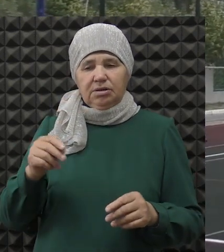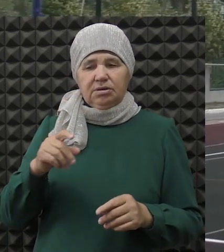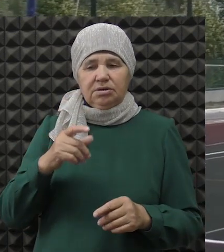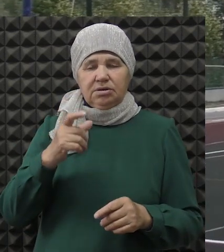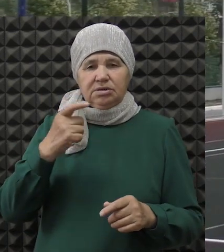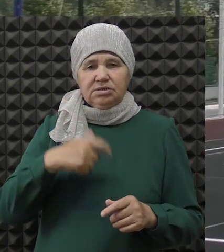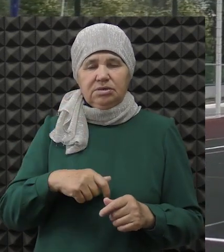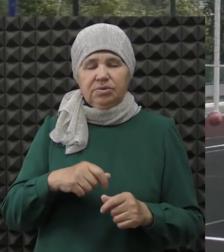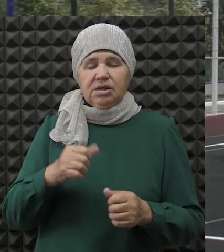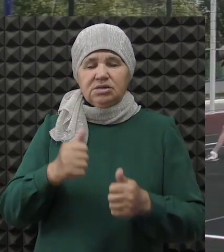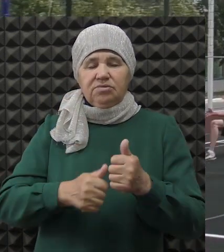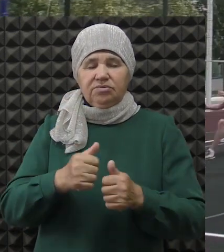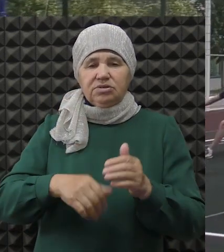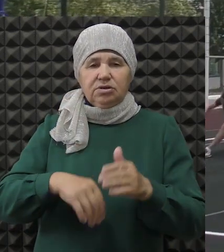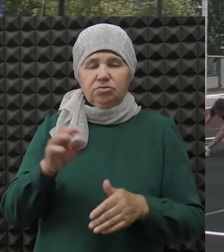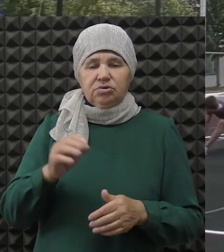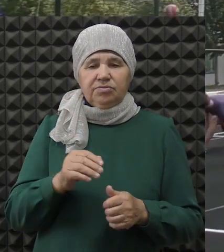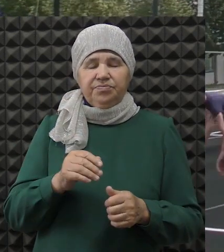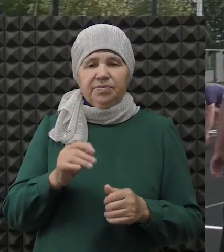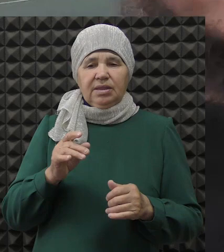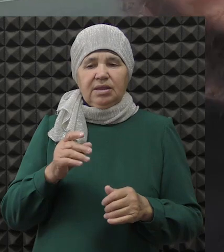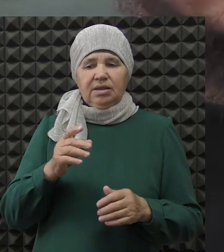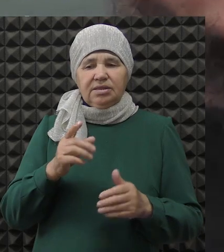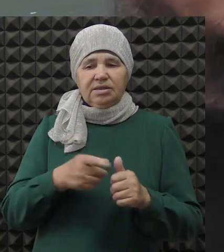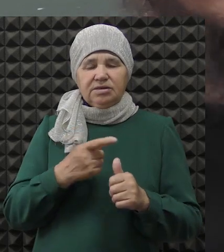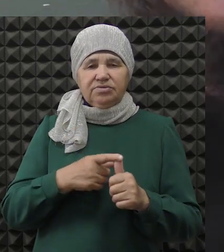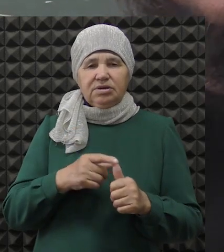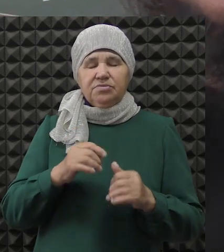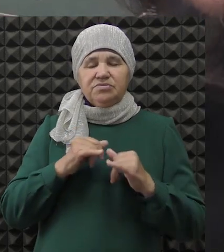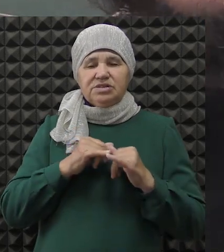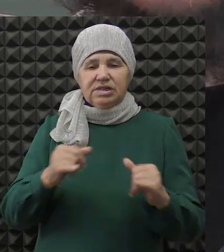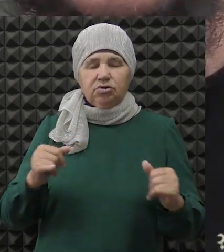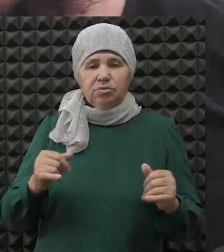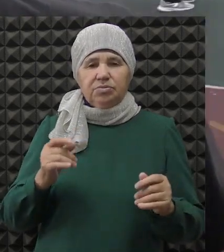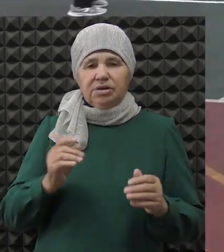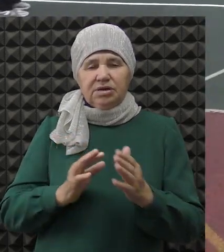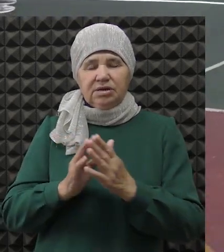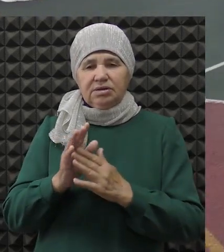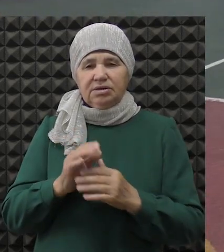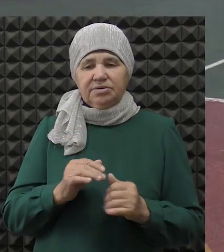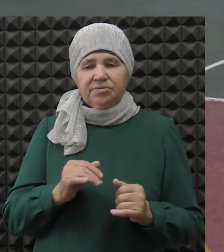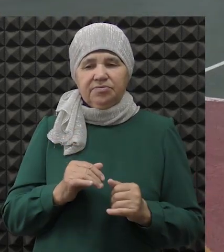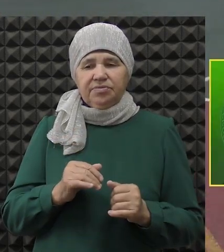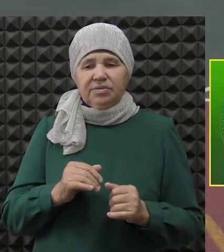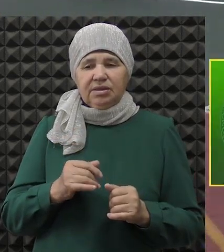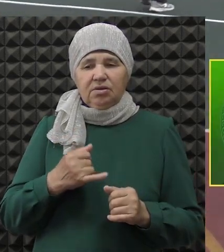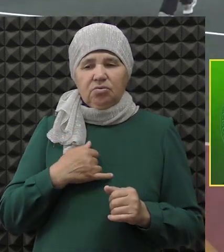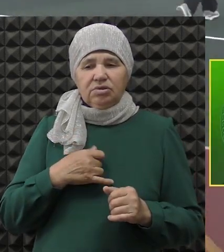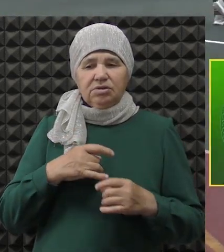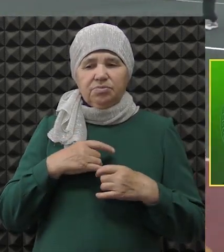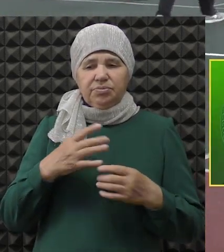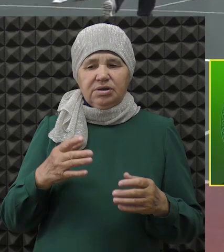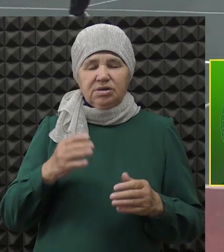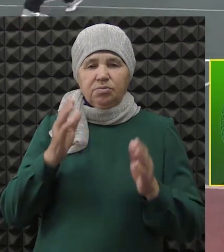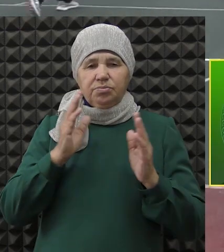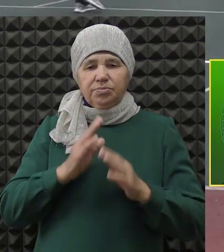соревноваться лучше, это, как бы сказать, развивает мусульмане все стороны, иншаллах. Машаллах, все братья